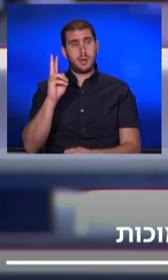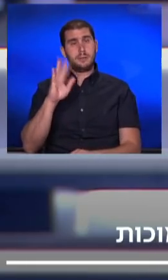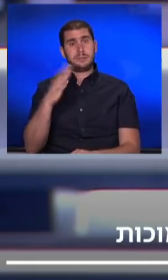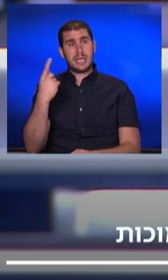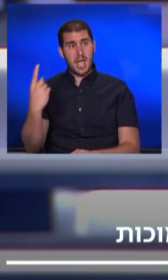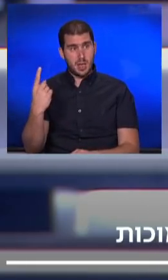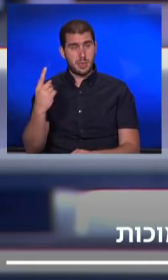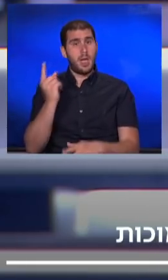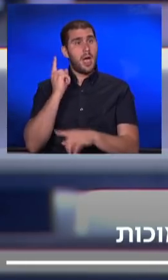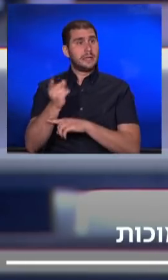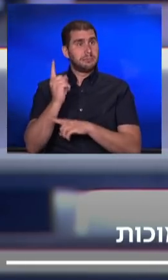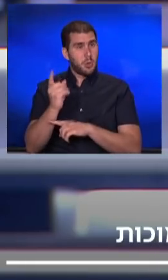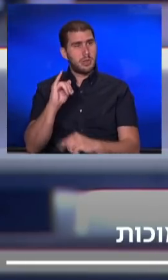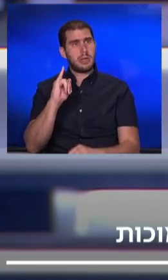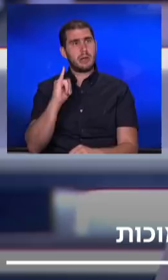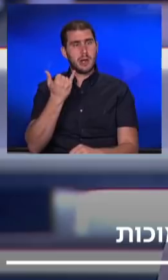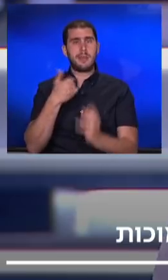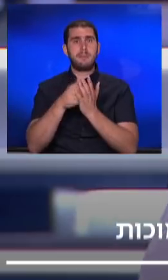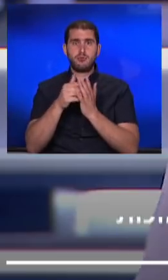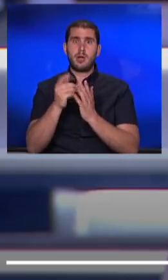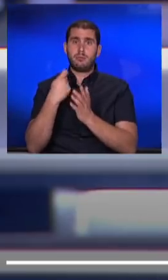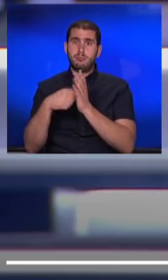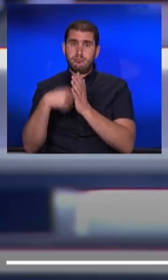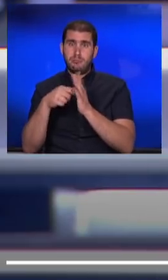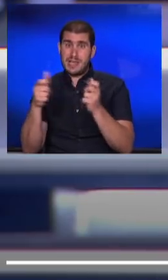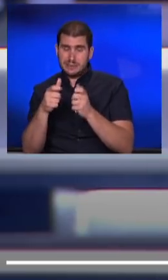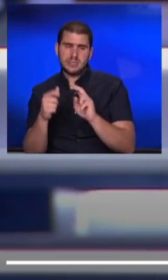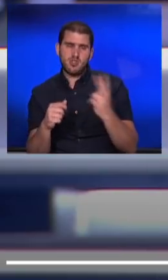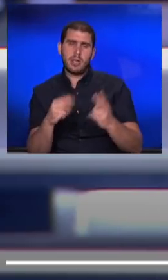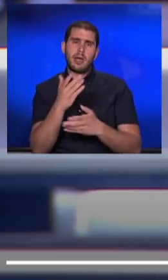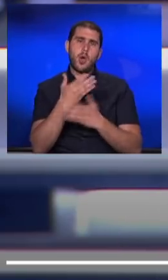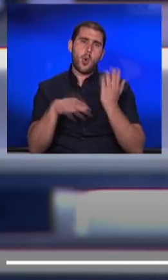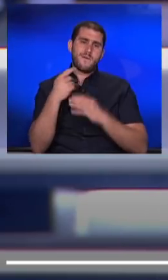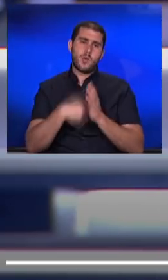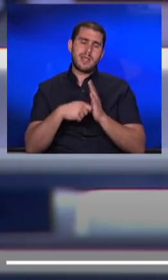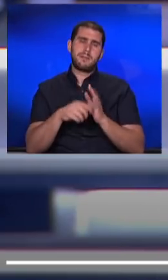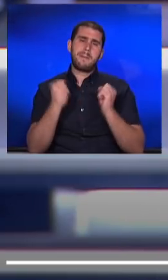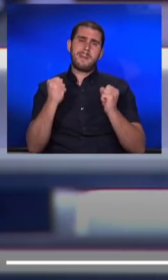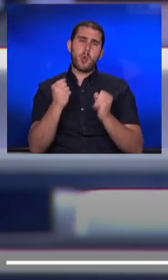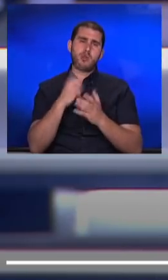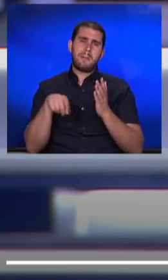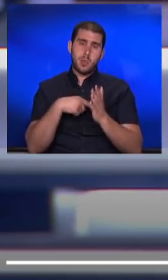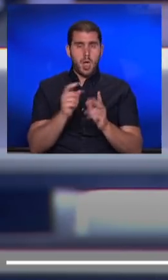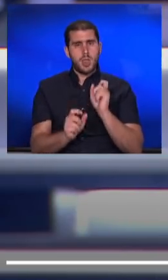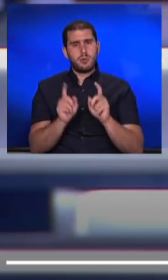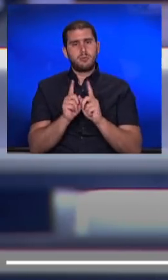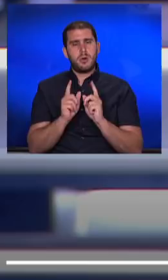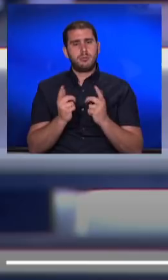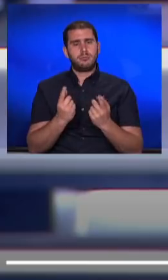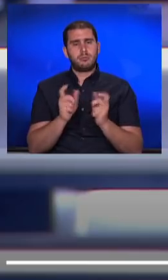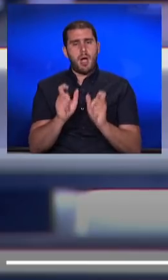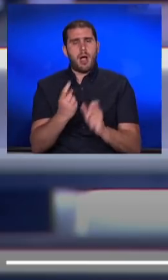ההזמנות כן ממשיכות לזרום. מצד שני, יותר רכישות של מגני ביטול, כך שאנשים מגנים על עצמם